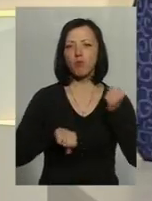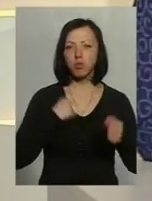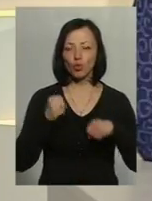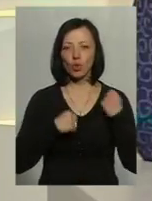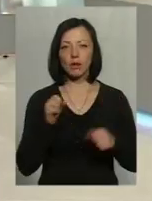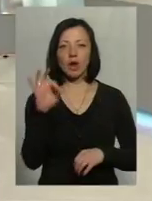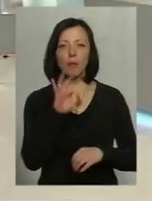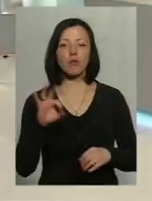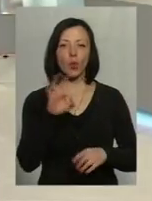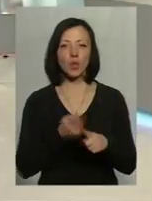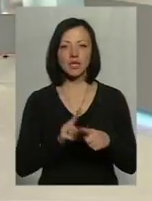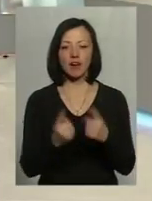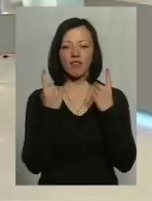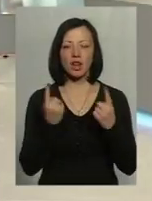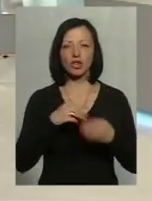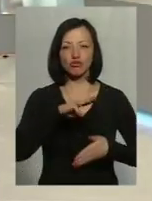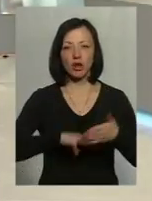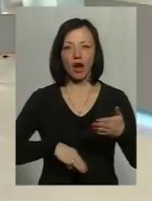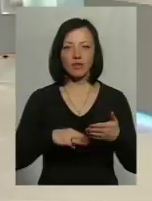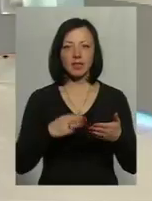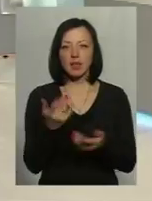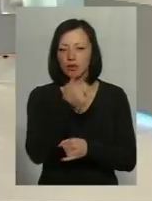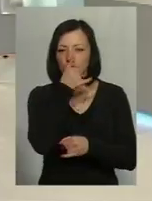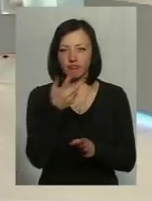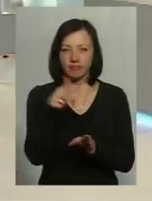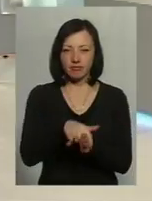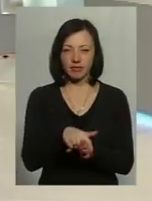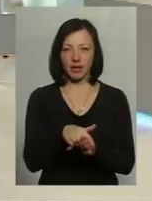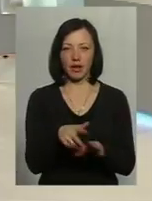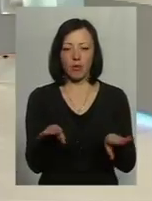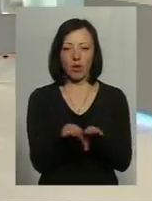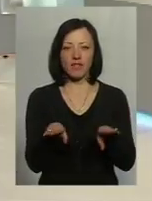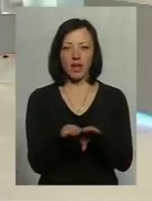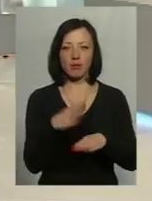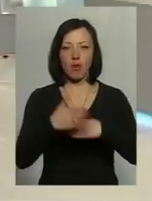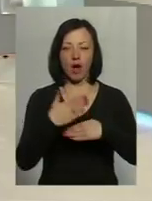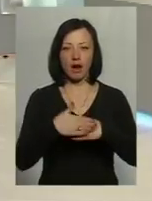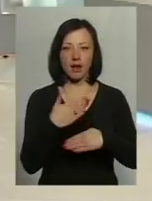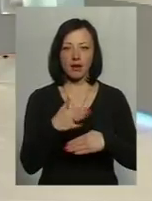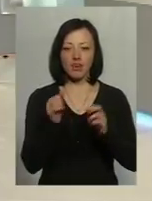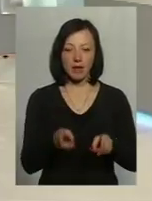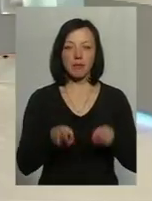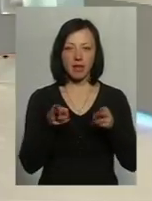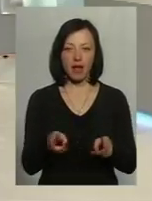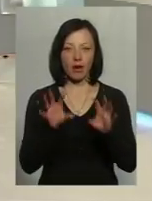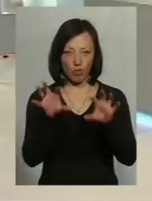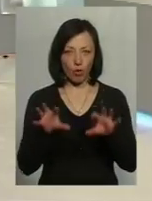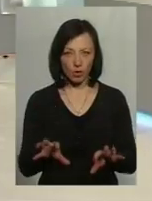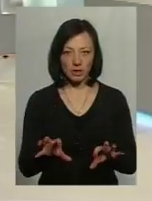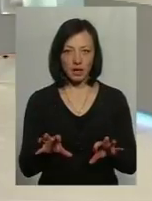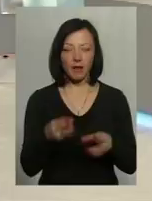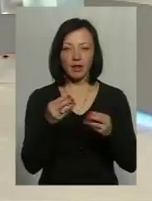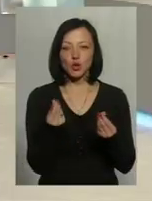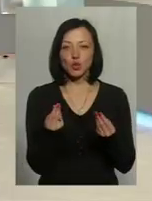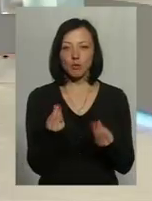з приводу оцих великих штрафів, які непомірні, навіть порівняні з тими покараннями, які містяться в кримінальному кодексі, деколи